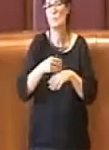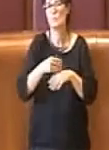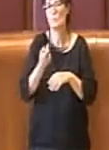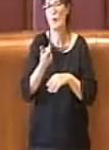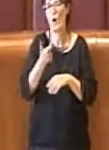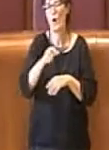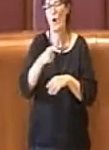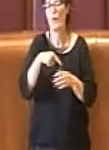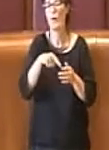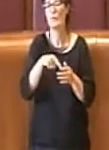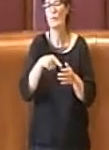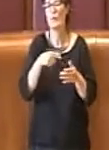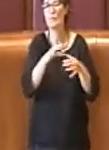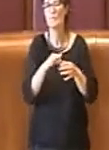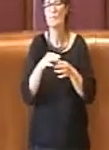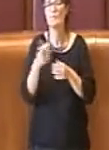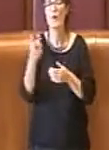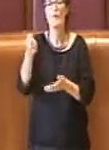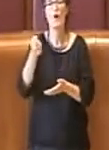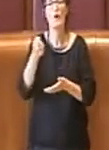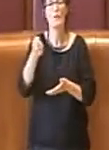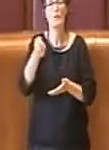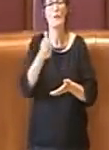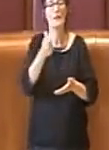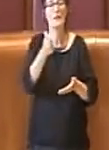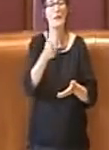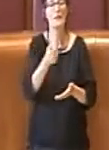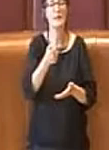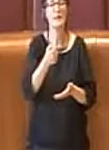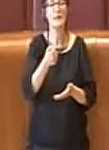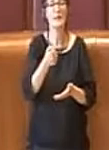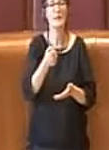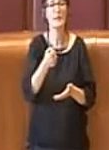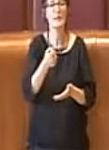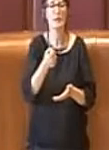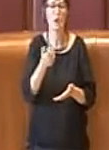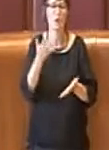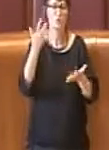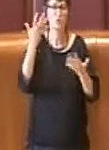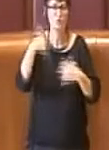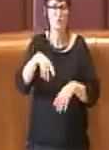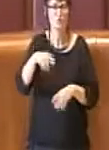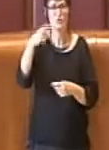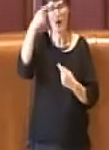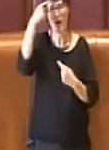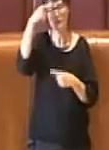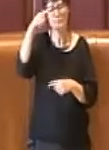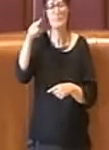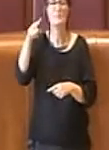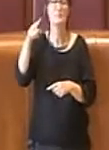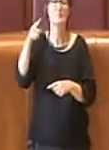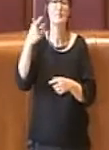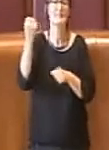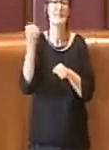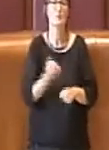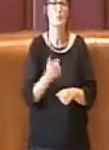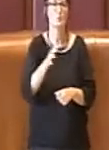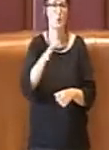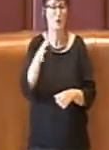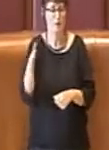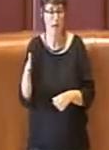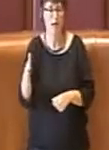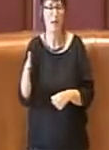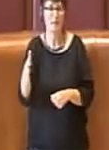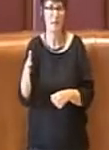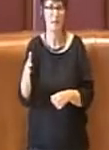dai stanziamenti che sono stati fatti da altri livelli istituzionali, in particolare dal Ministero dell'Interno per i 15 milioni 81